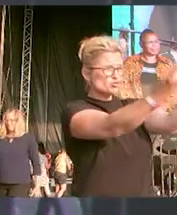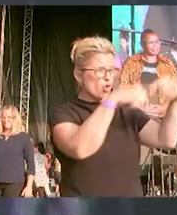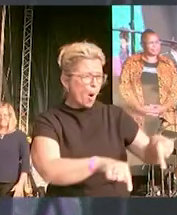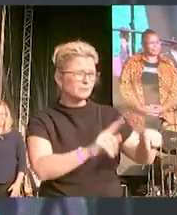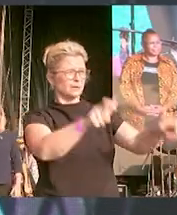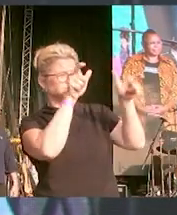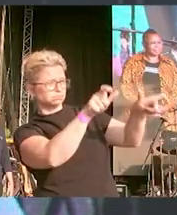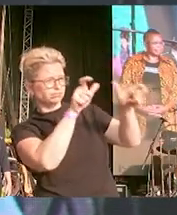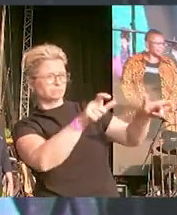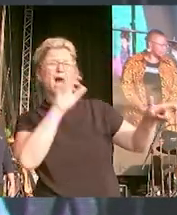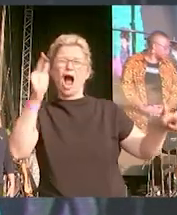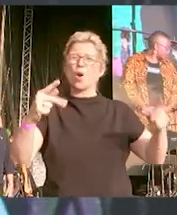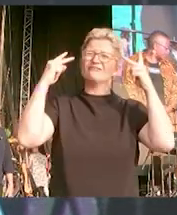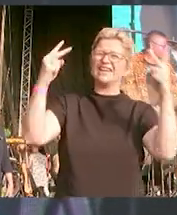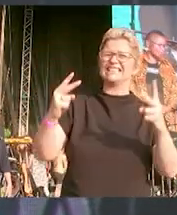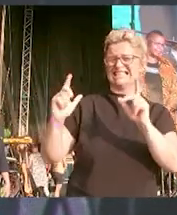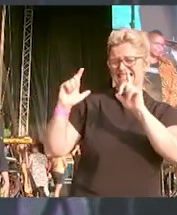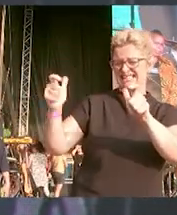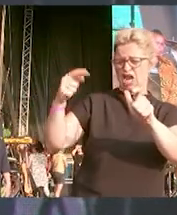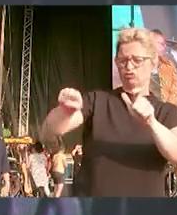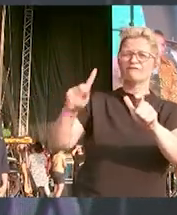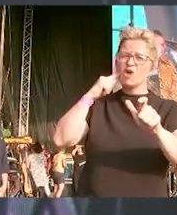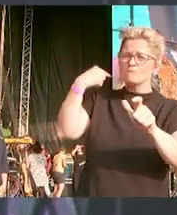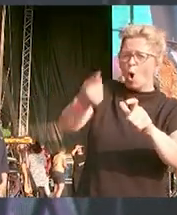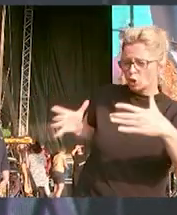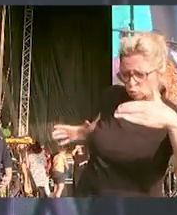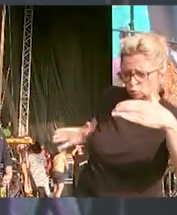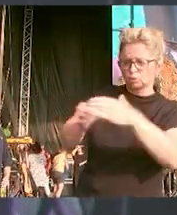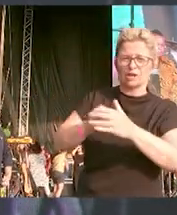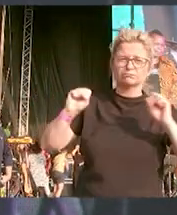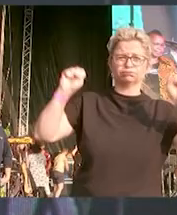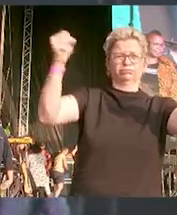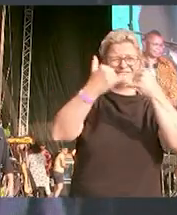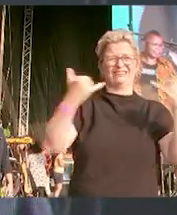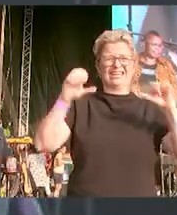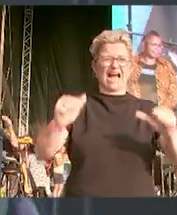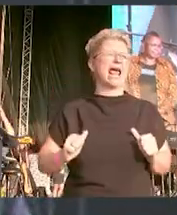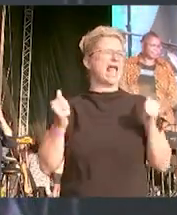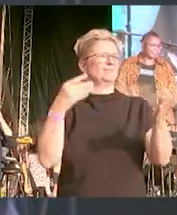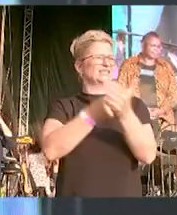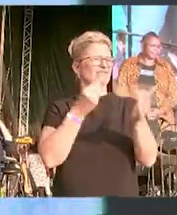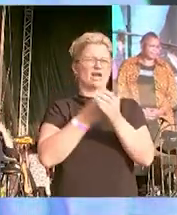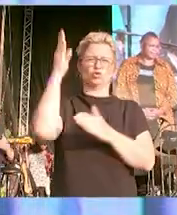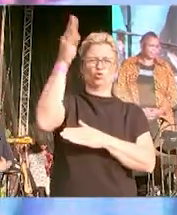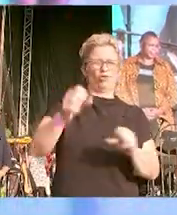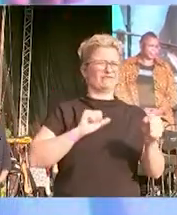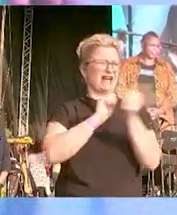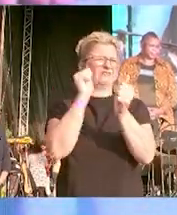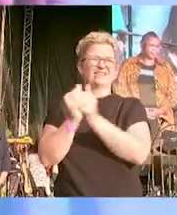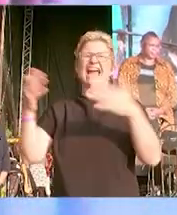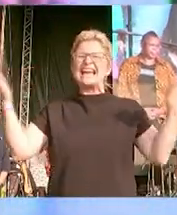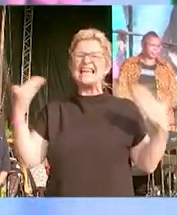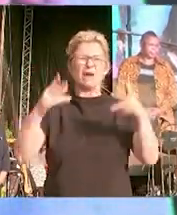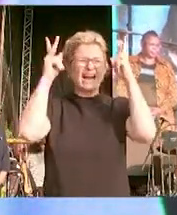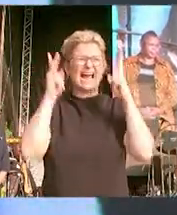mit der Gesellschaft von morgen die Herausforderungen annehmen und für eine lebenswerte Zukunft für uns alle kämpfen. Denn Klimagerechtigkeit